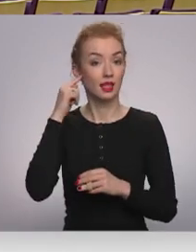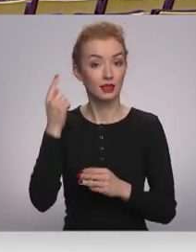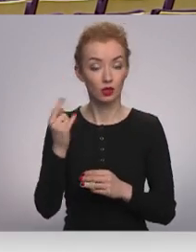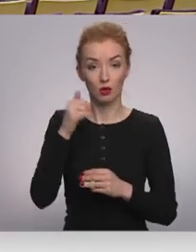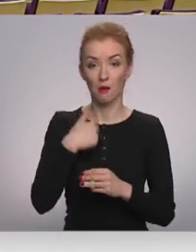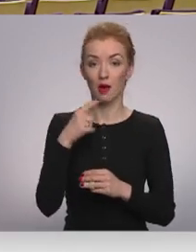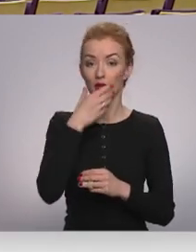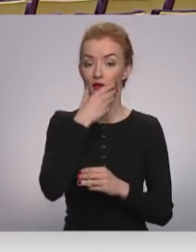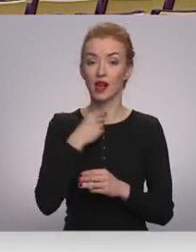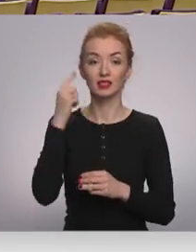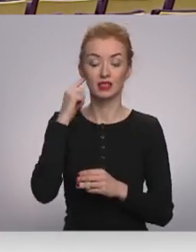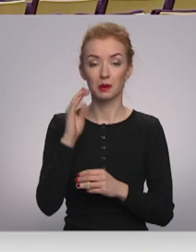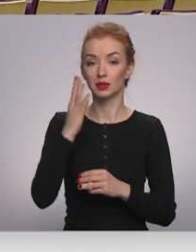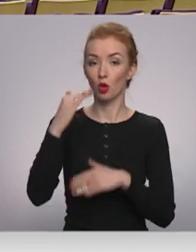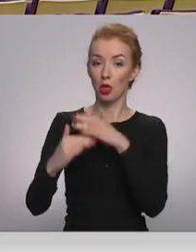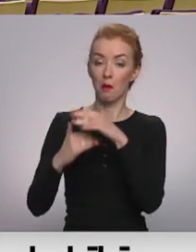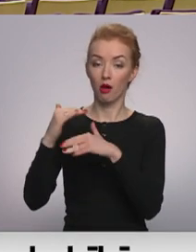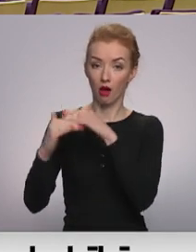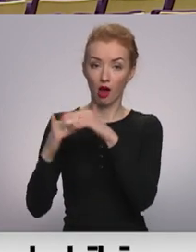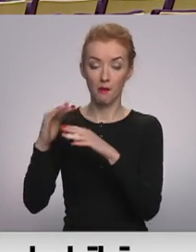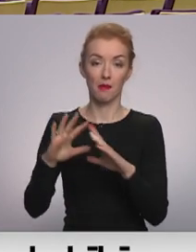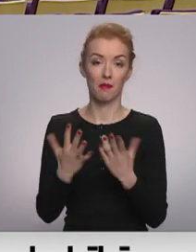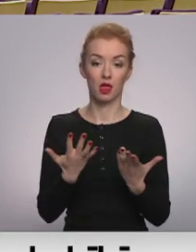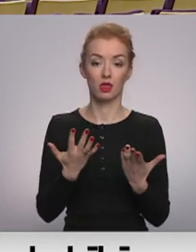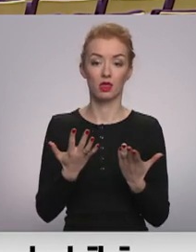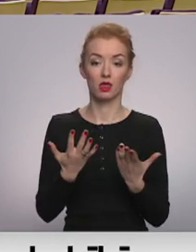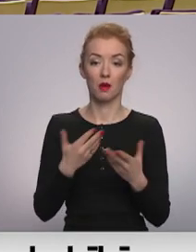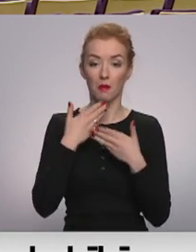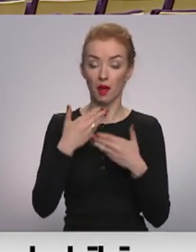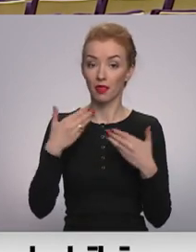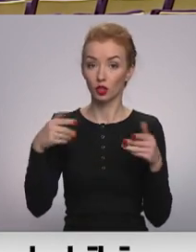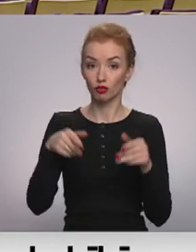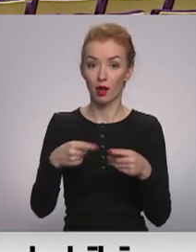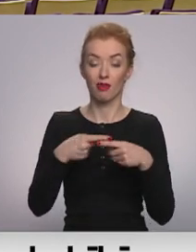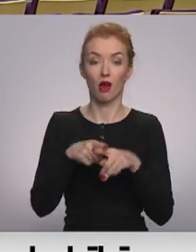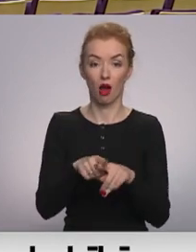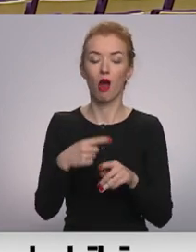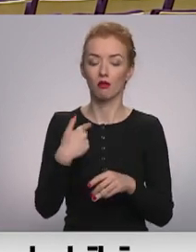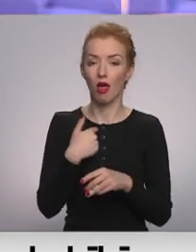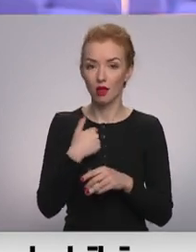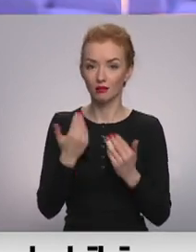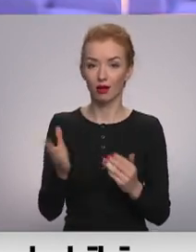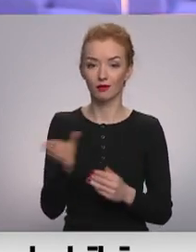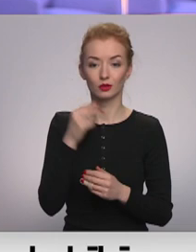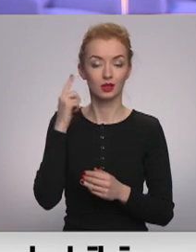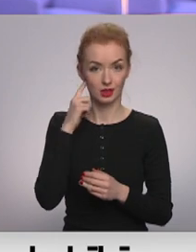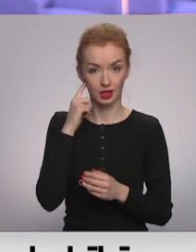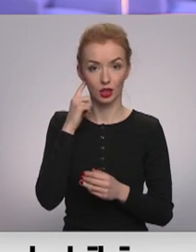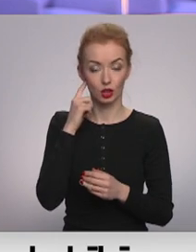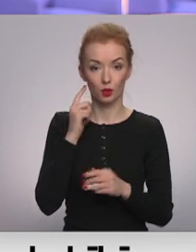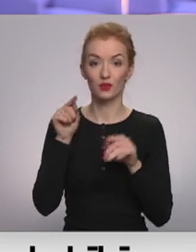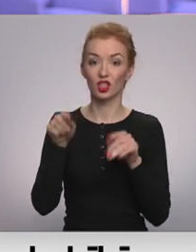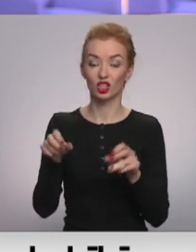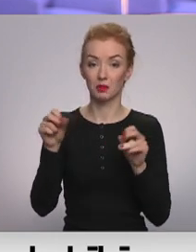vajadzirdības četurtā pakāte. Bet, pateicoties šajā iekvārtā, jā, es visu dzirdu. Dzirdas cilpas